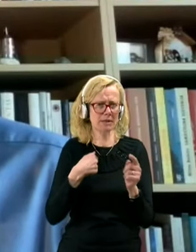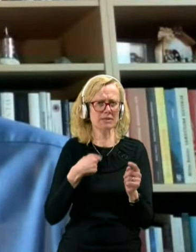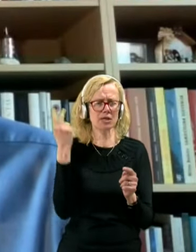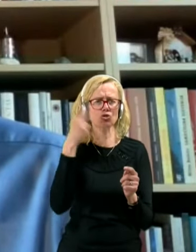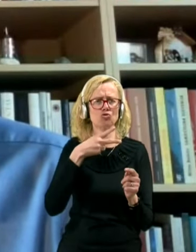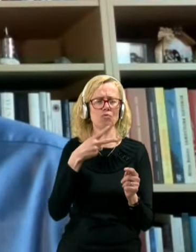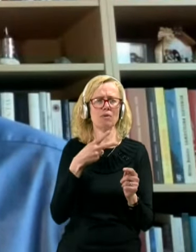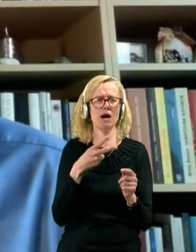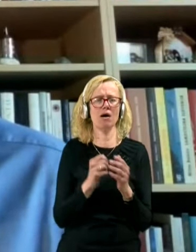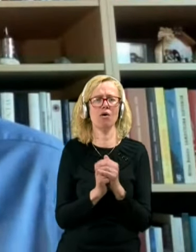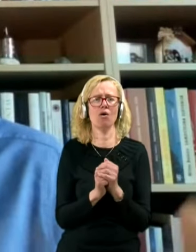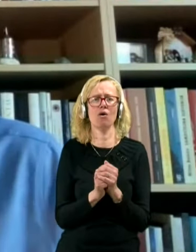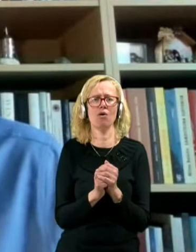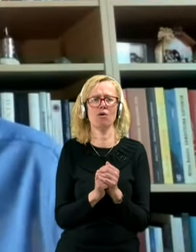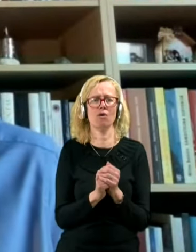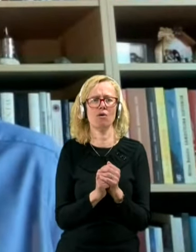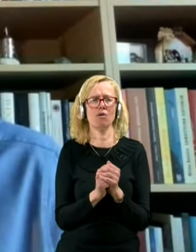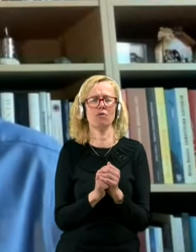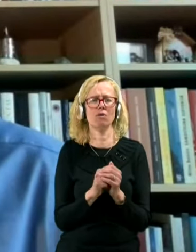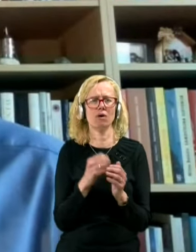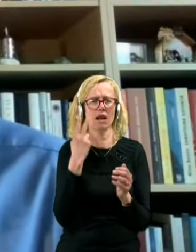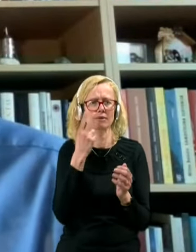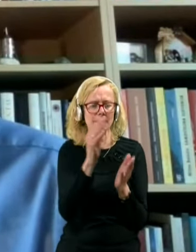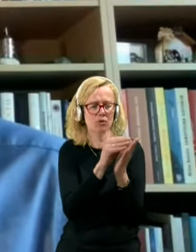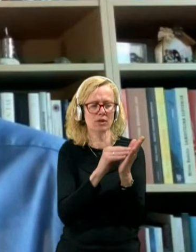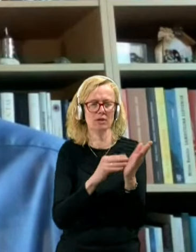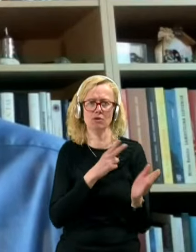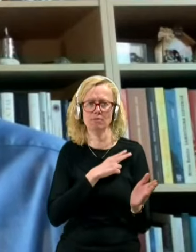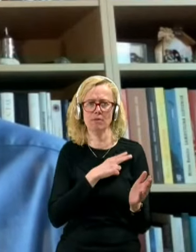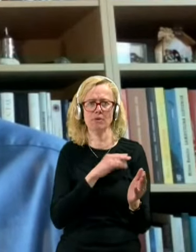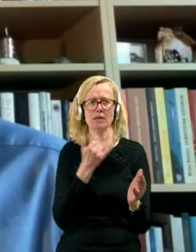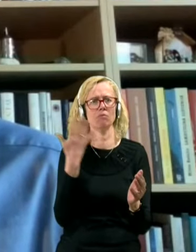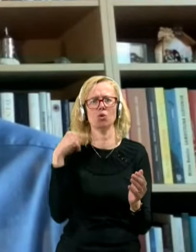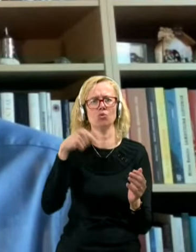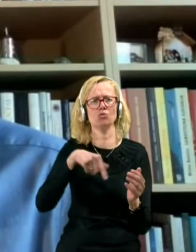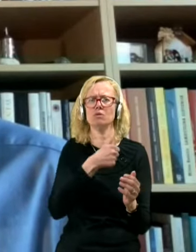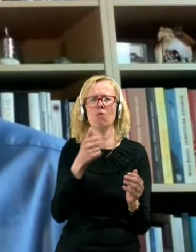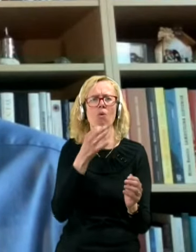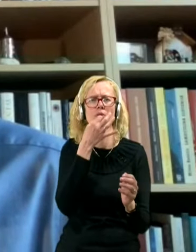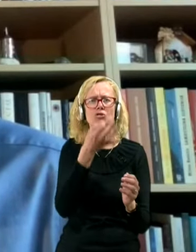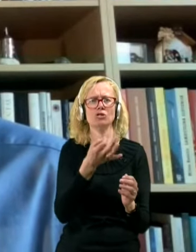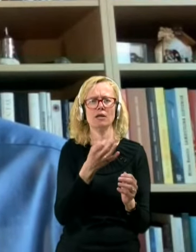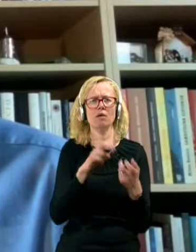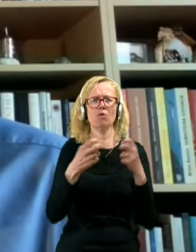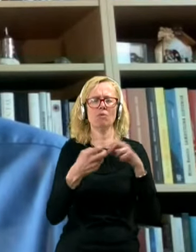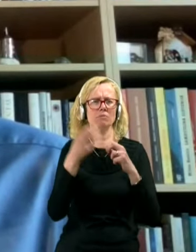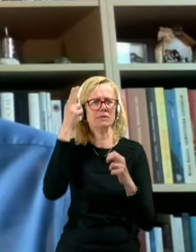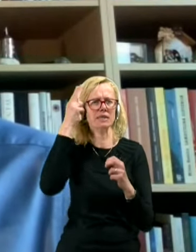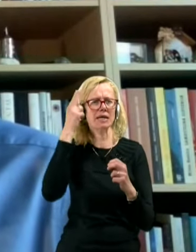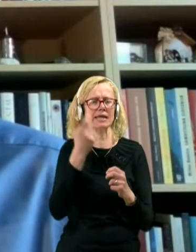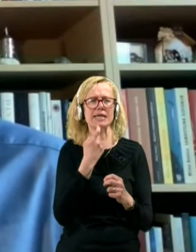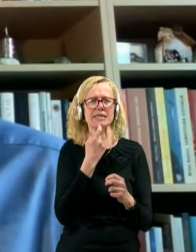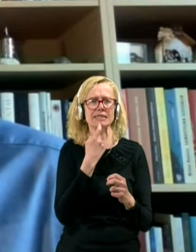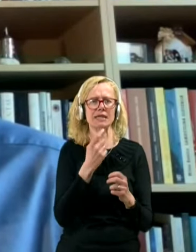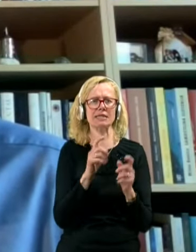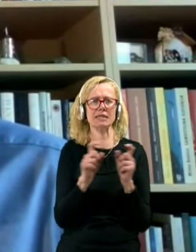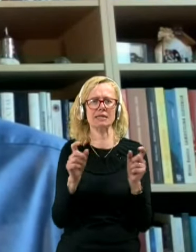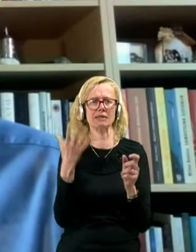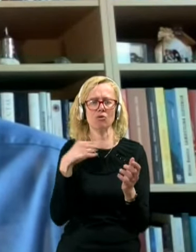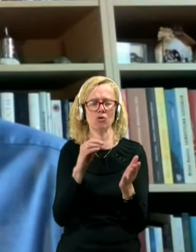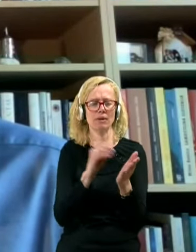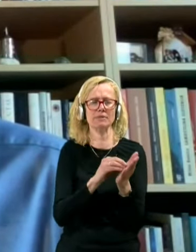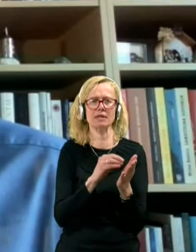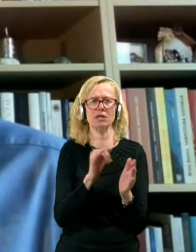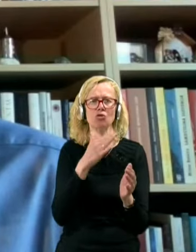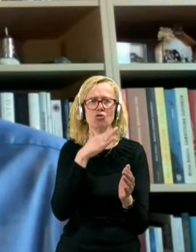teh podatki, ki smo jih imeli, je bilo tukaj samo vprašanje problema znanja jezika, kjer je bilo napisano, da je